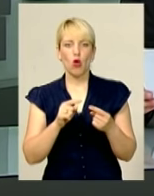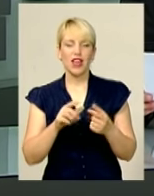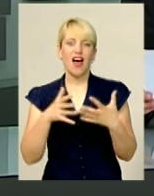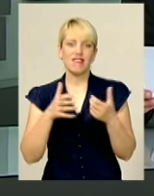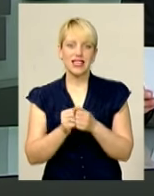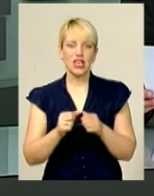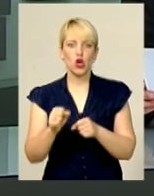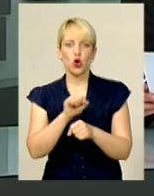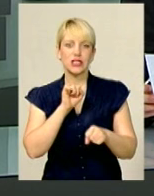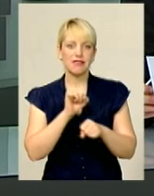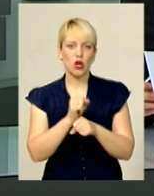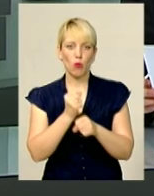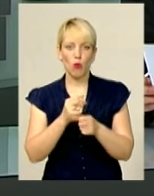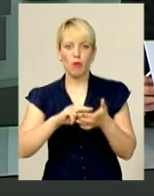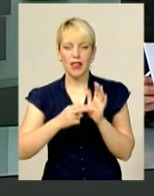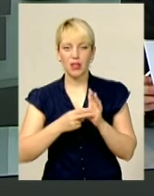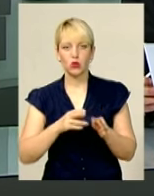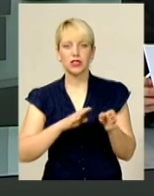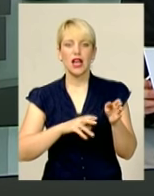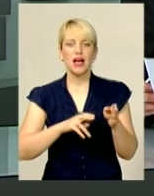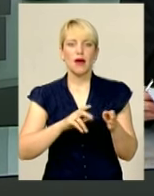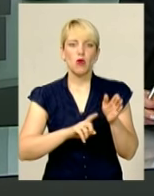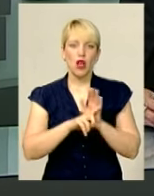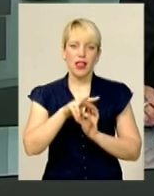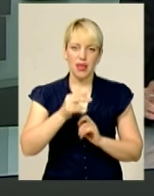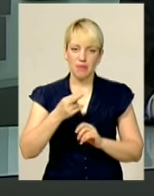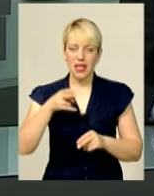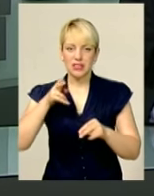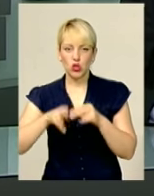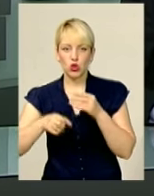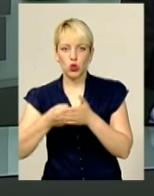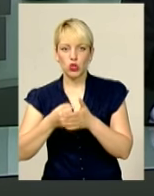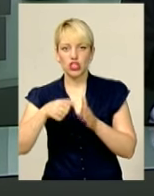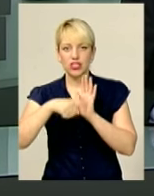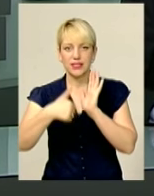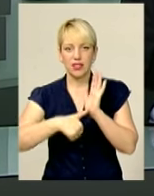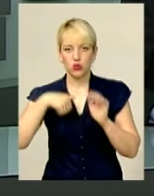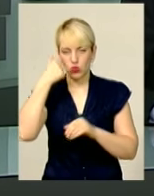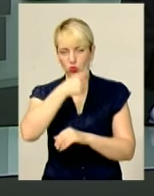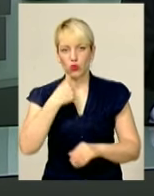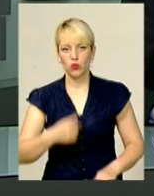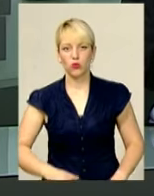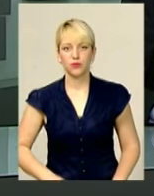роботи планується розпочати у липні та завершити до кінця 2016 року.